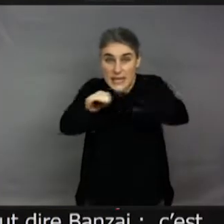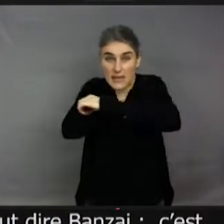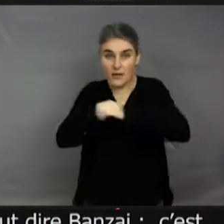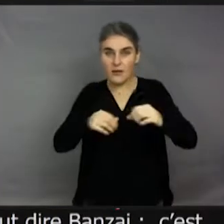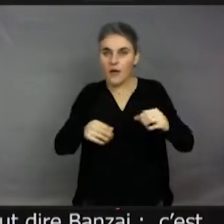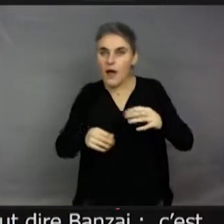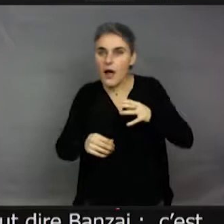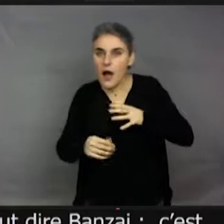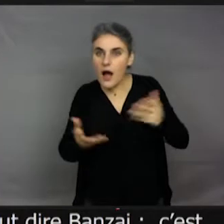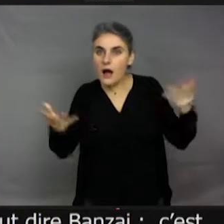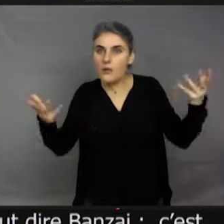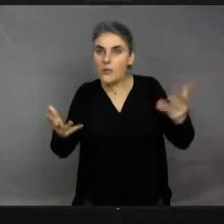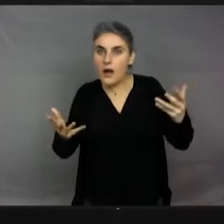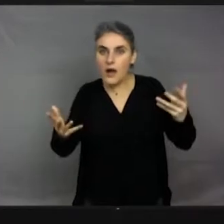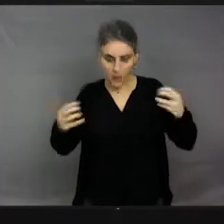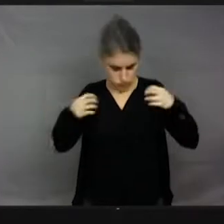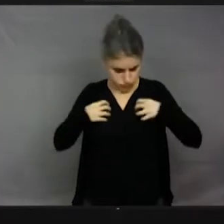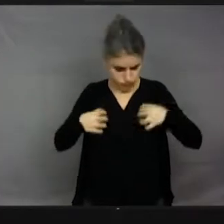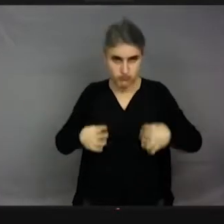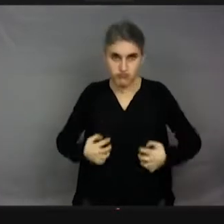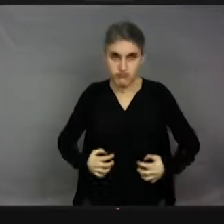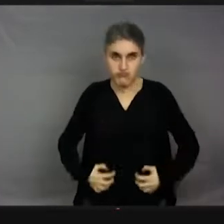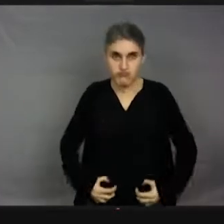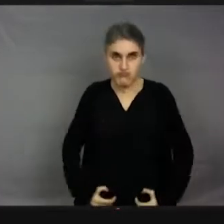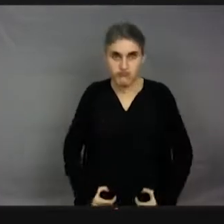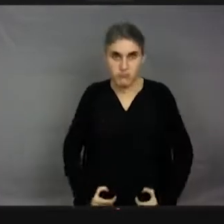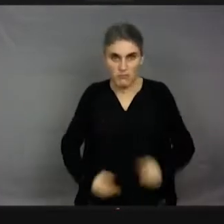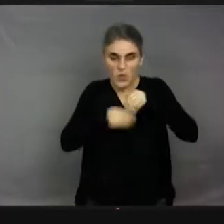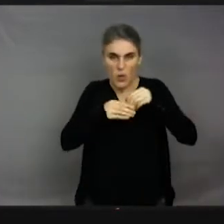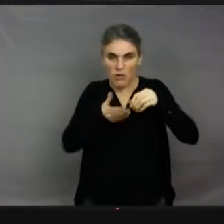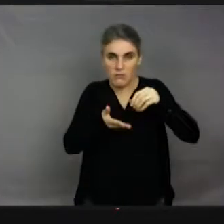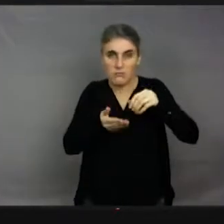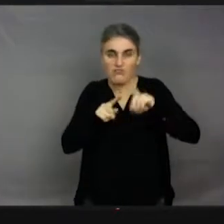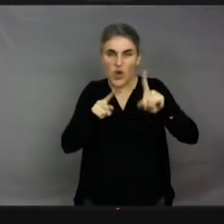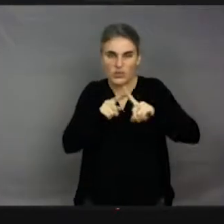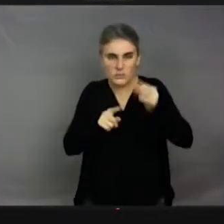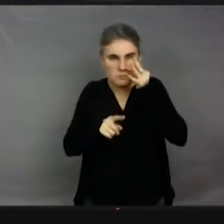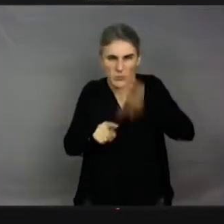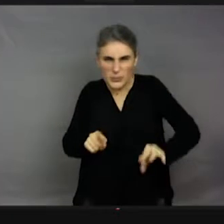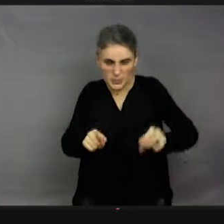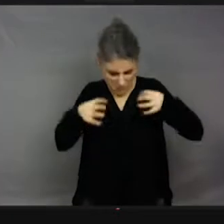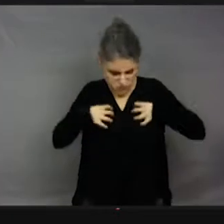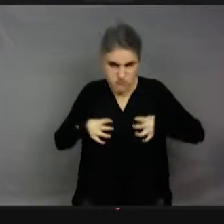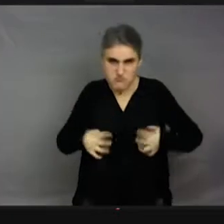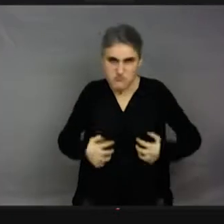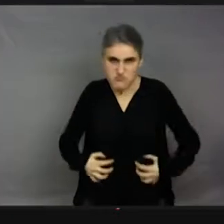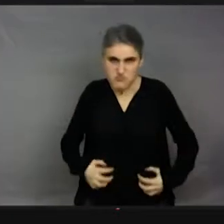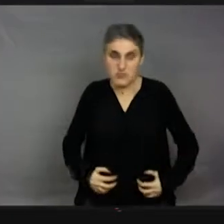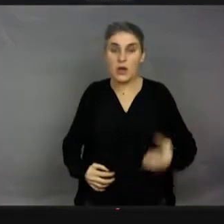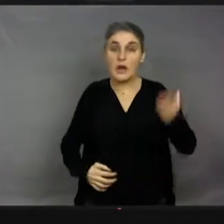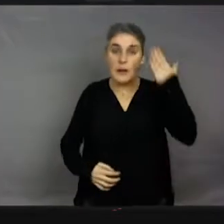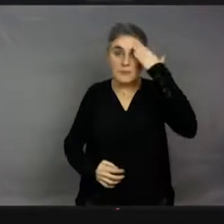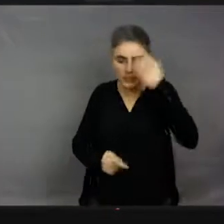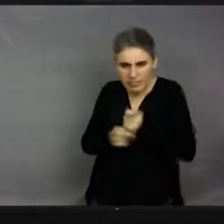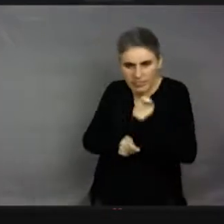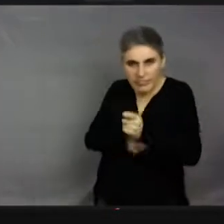qu'elles remplissent de glu et de toxiques, de substances toxiques. Et il ne pas les ennuyer, celles-là, parce que si vous